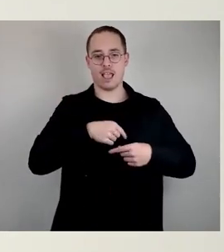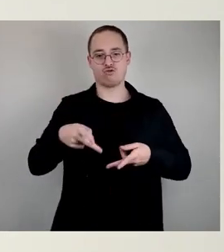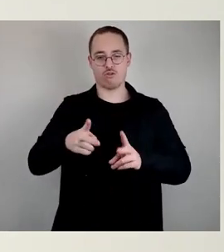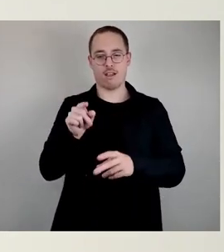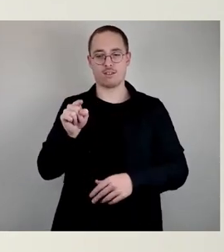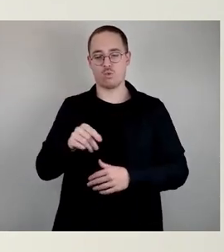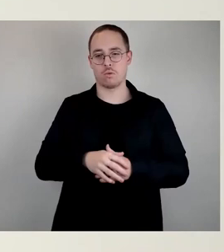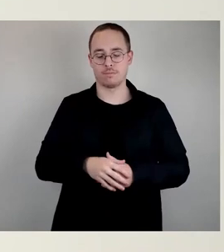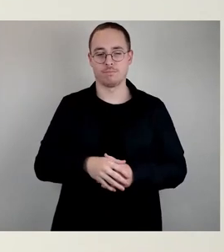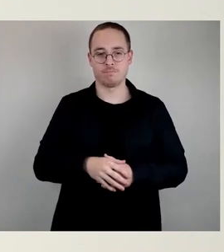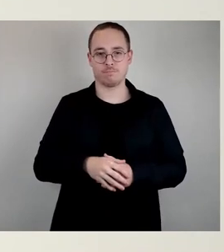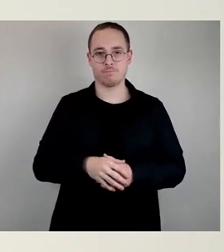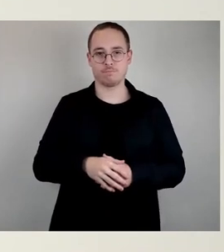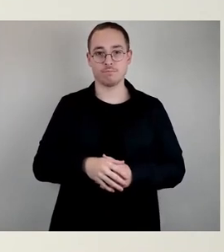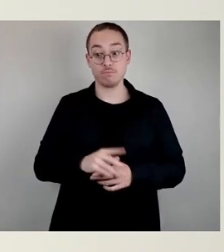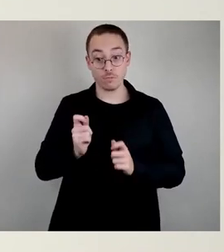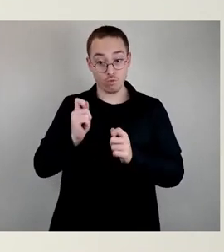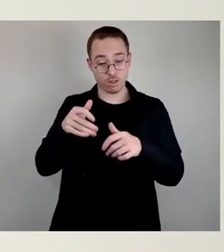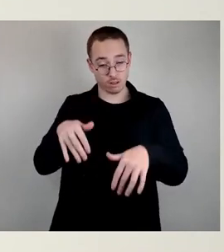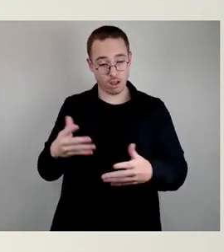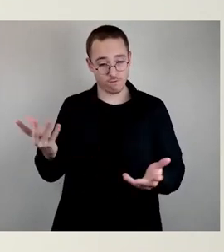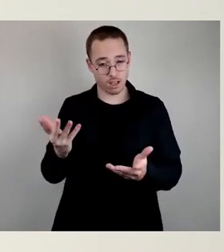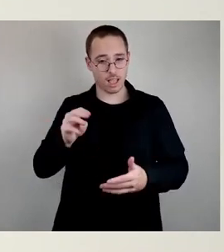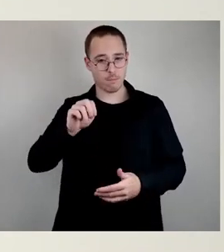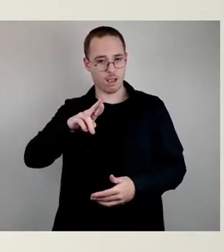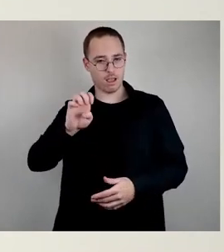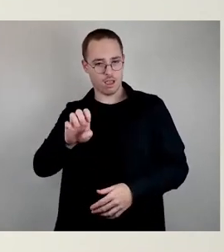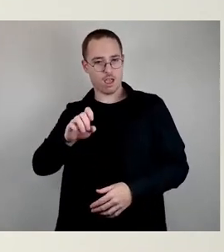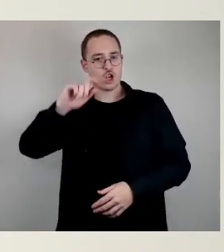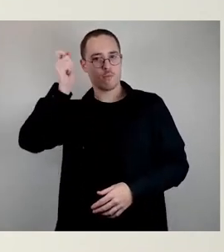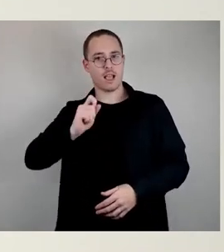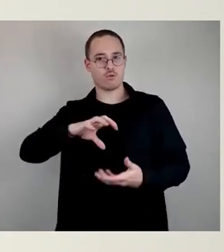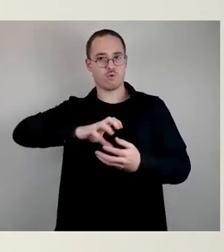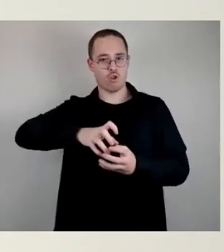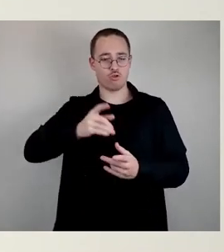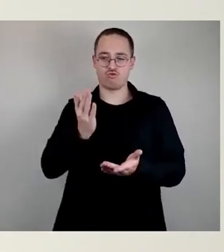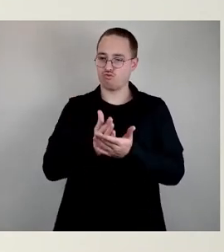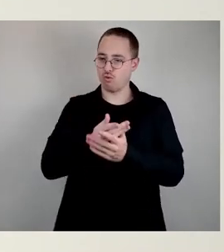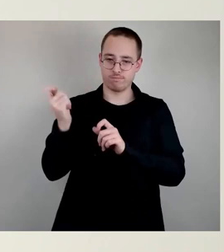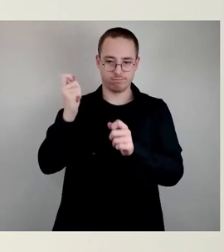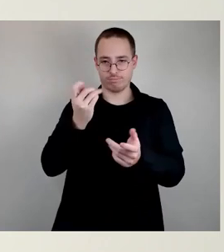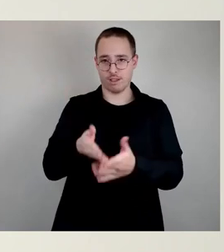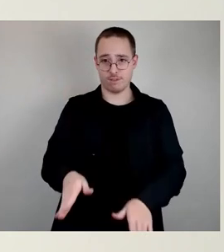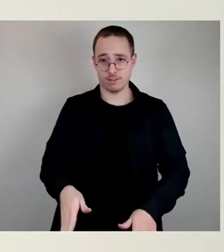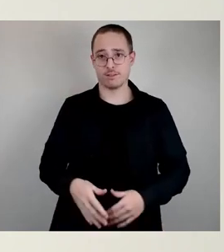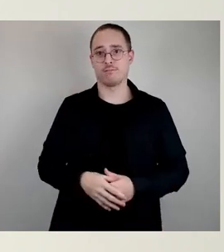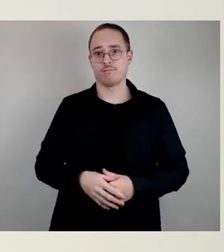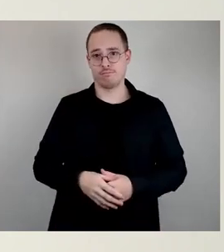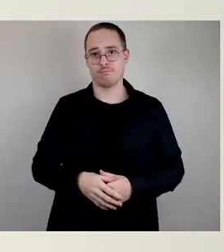und der Auftrag für die Planung MAE am Gymnasium Klotsche ist erteilt, dass wir in